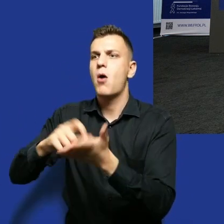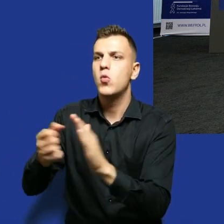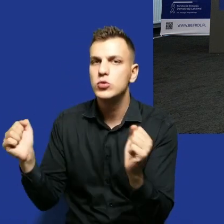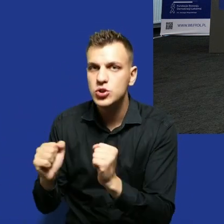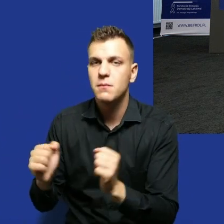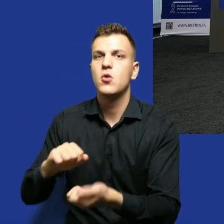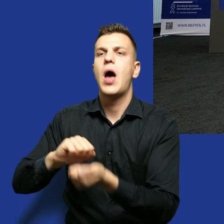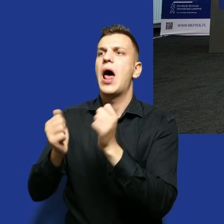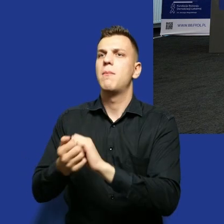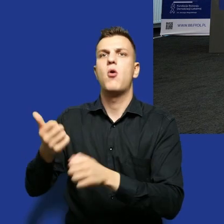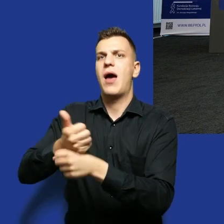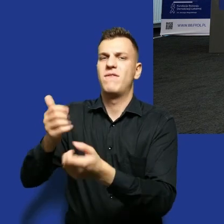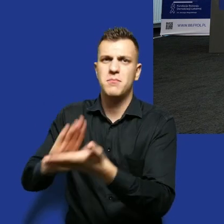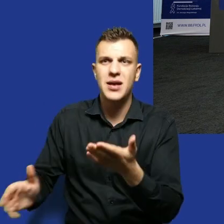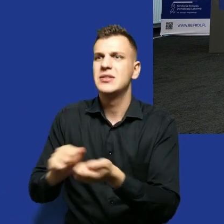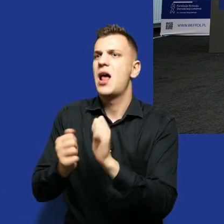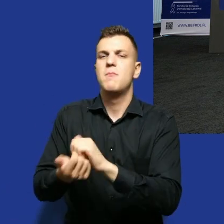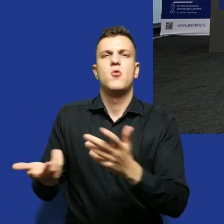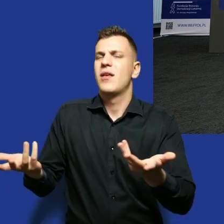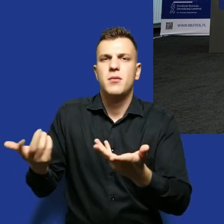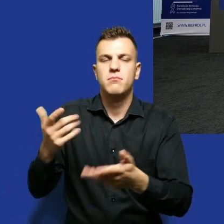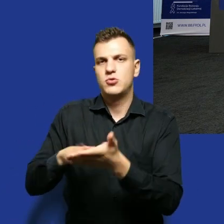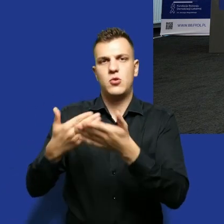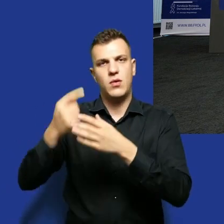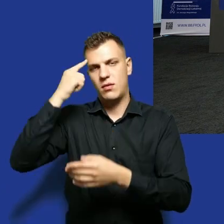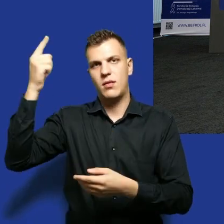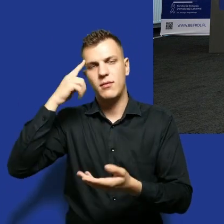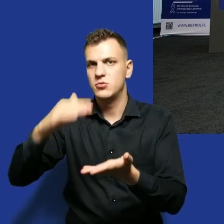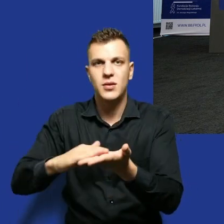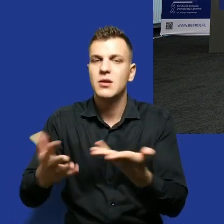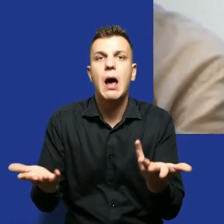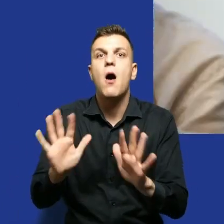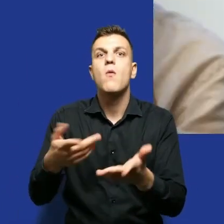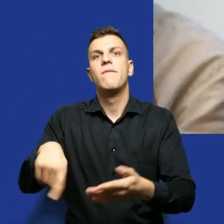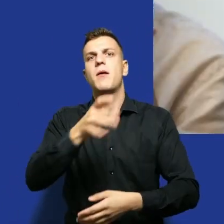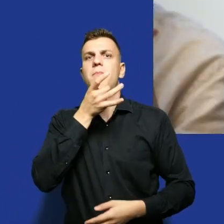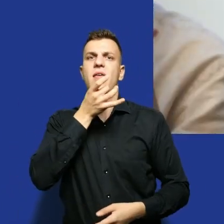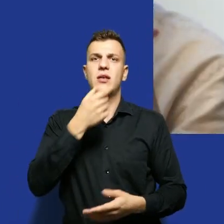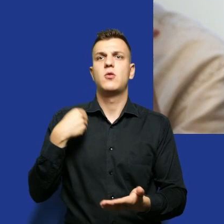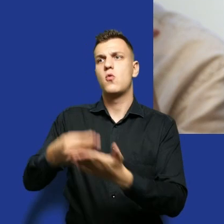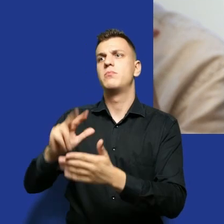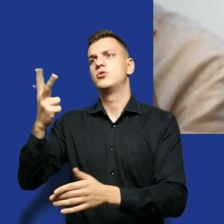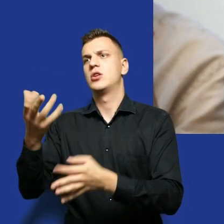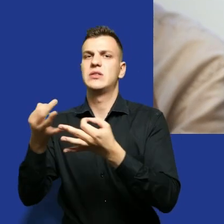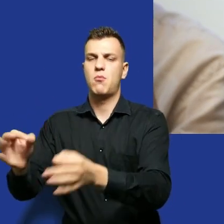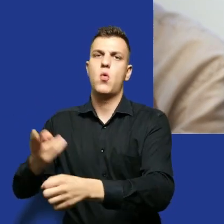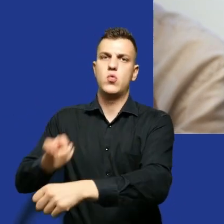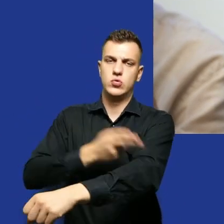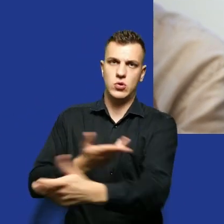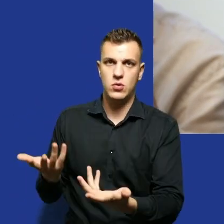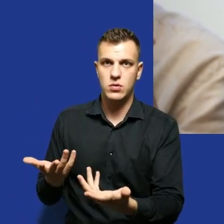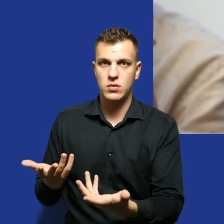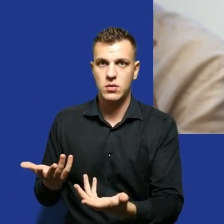używają czajników. Przepraszam, to taki jeden przykład, ale albo nie zgłaszajcie pretensji, że kupiliśmy trzeci samochód dla urzędu i